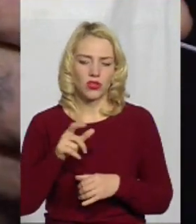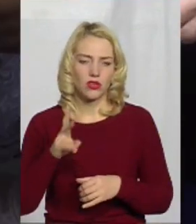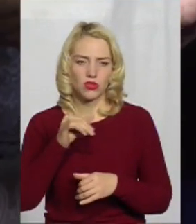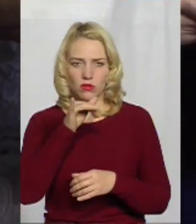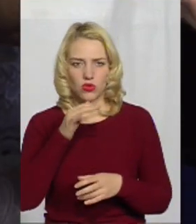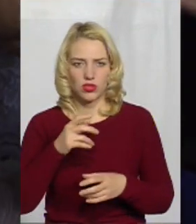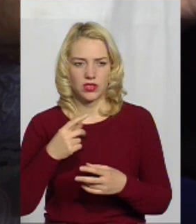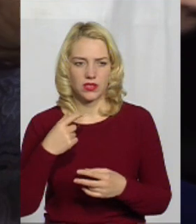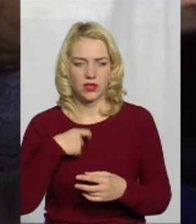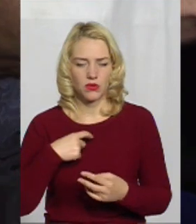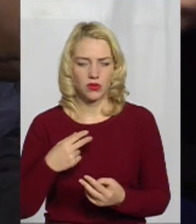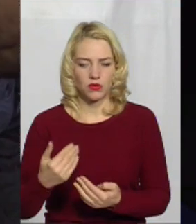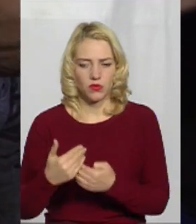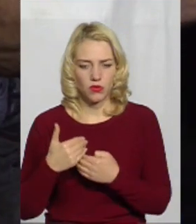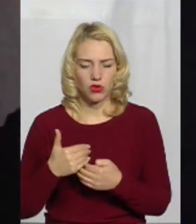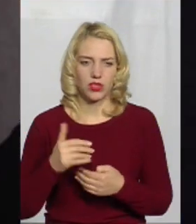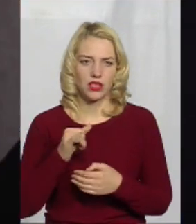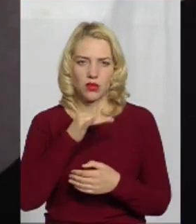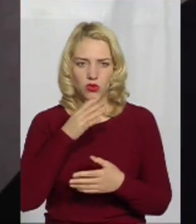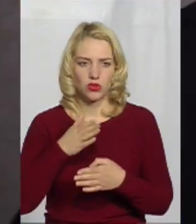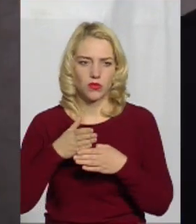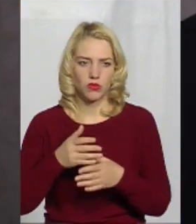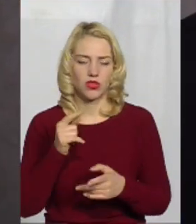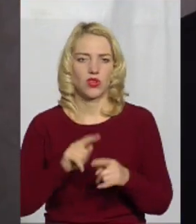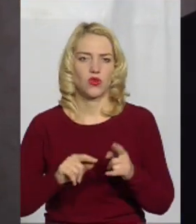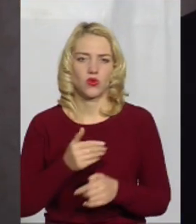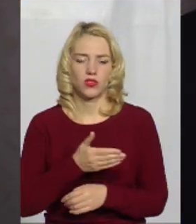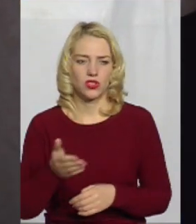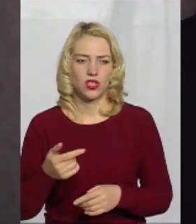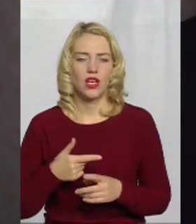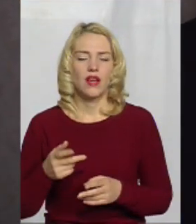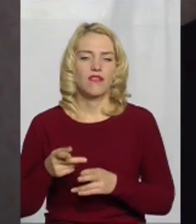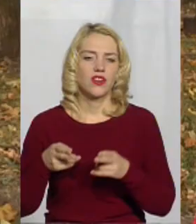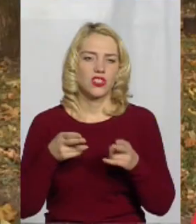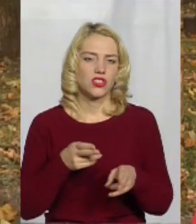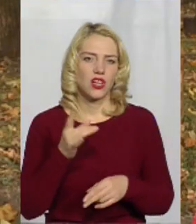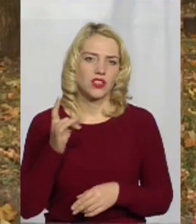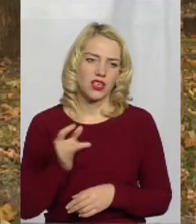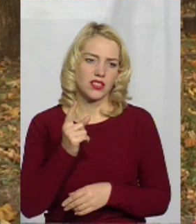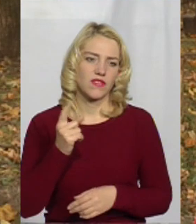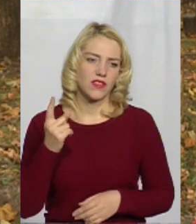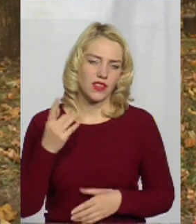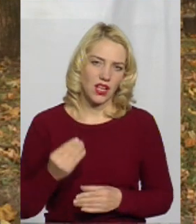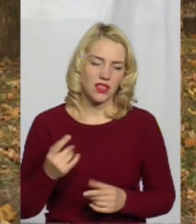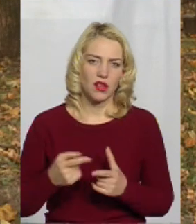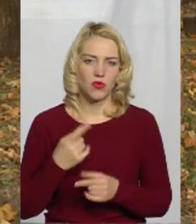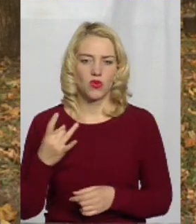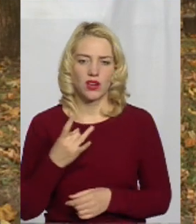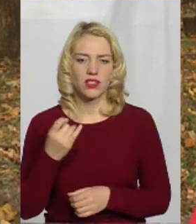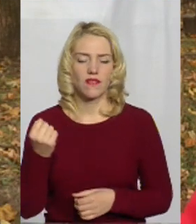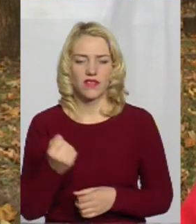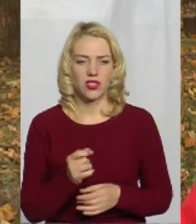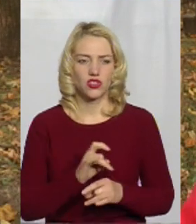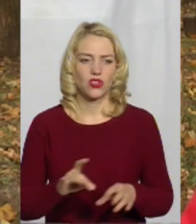їхні родичі. Виїжджають до них в залежності від потреби. Раз на день, чи раз на тиждень. Розповідає соціальний працівник виїзної бригади паліативної